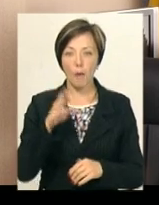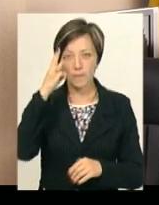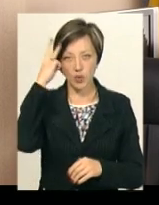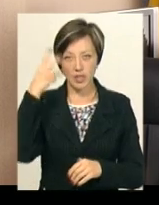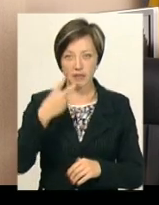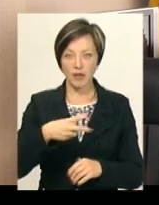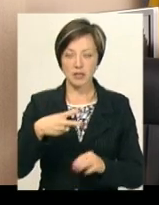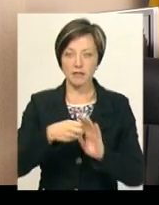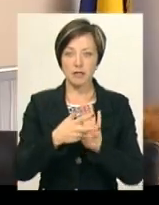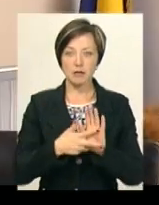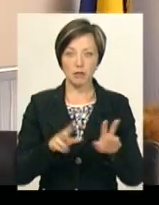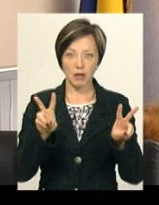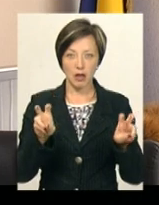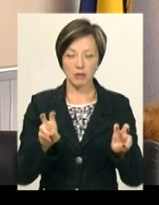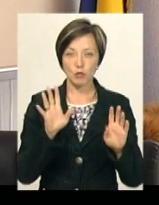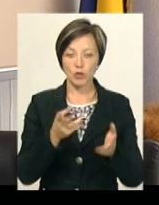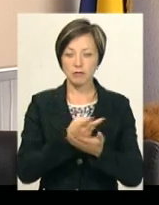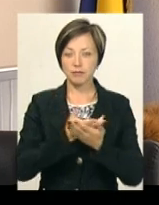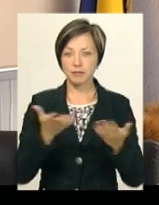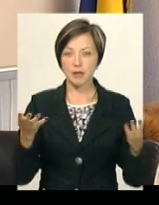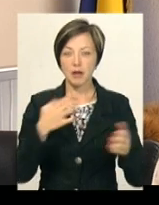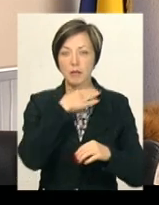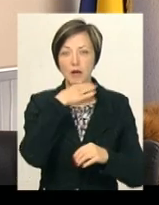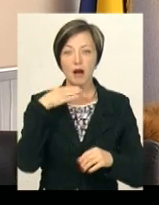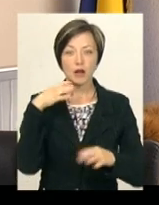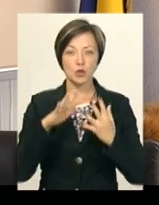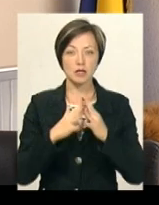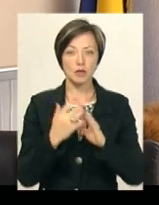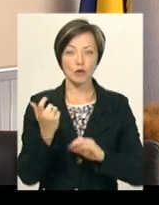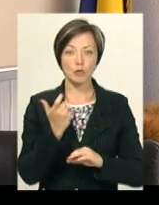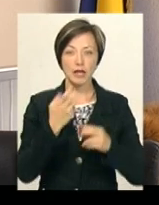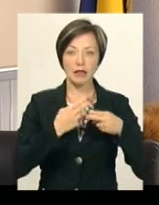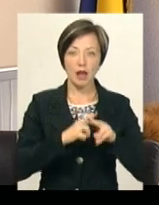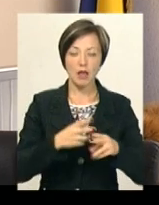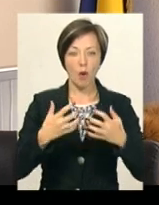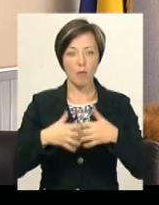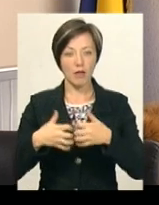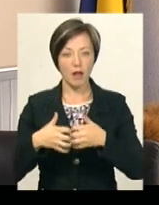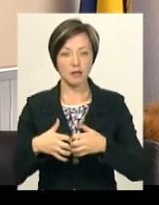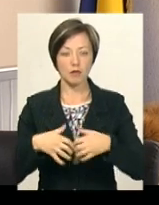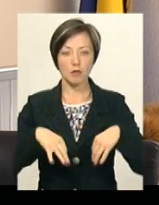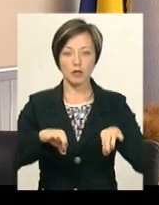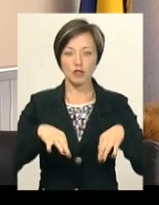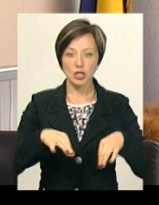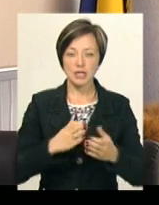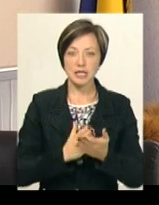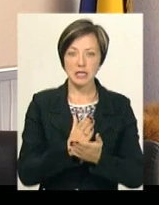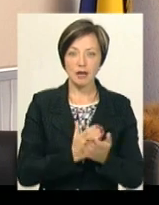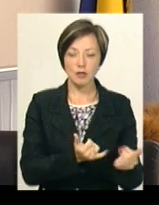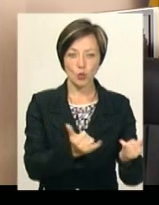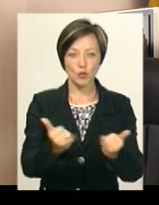Представлятися буде велика кількість сільськогосподарської техніки, обладнання, автомашин, сервісне